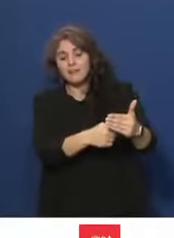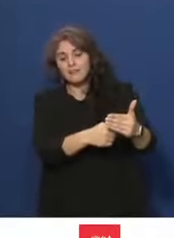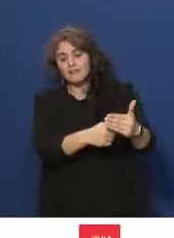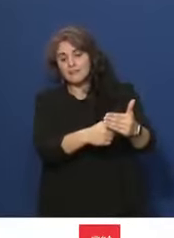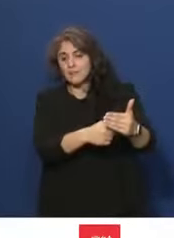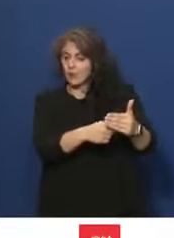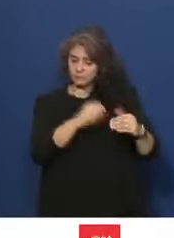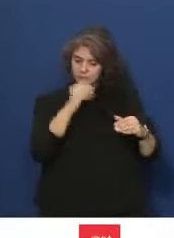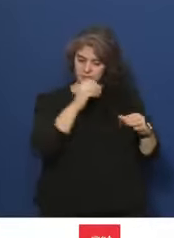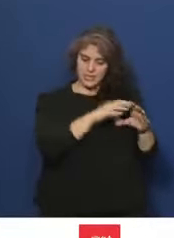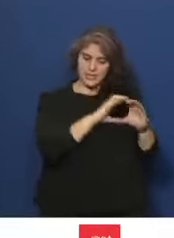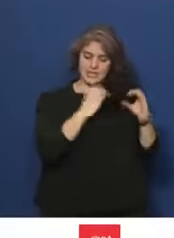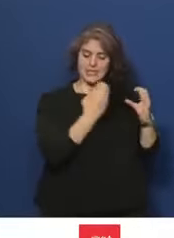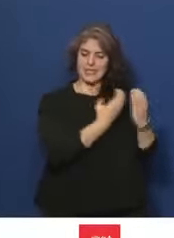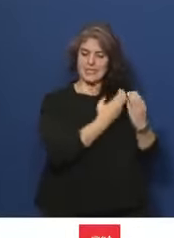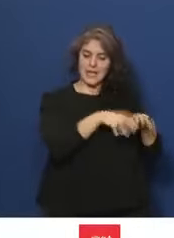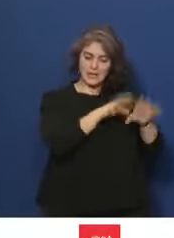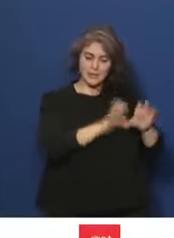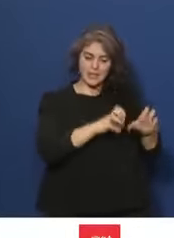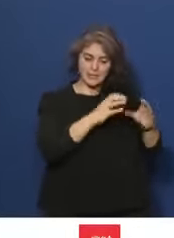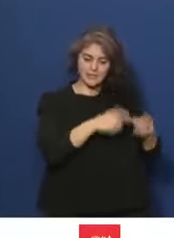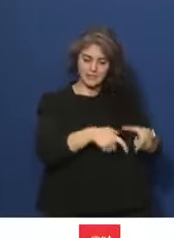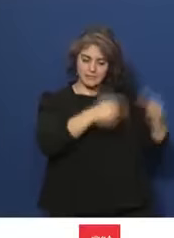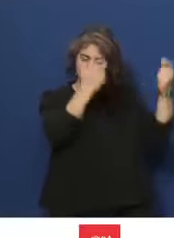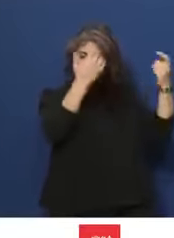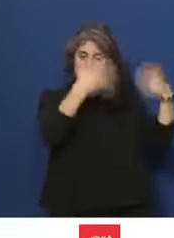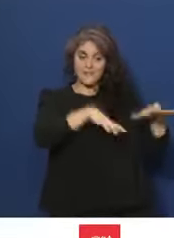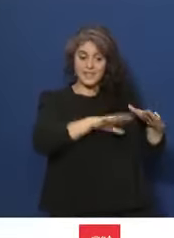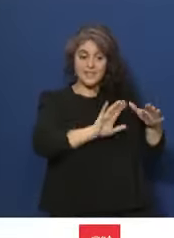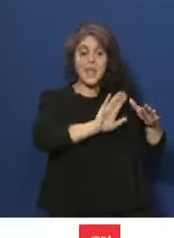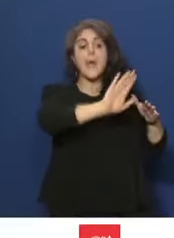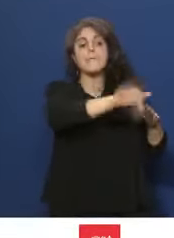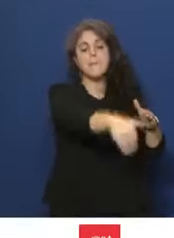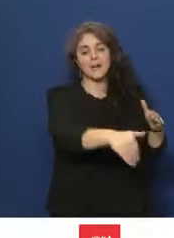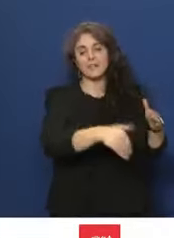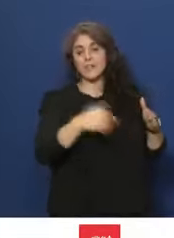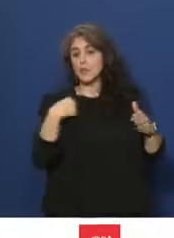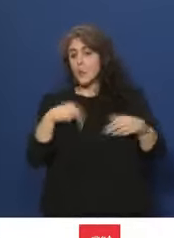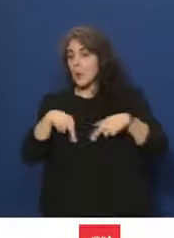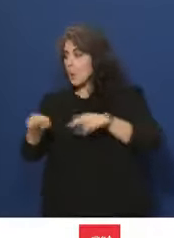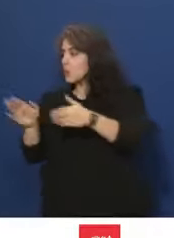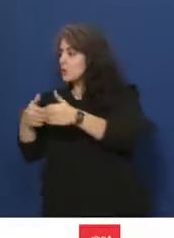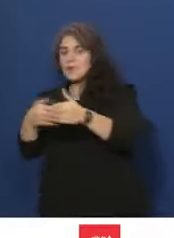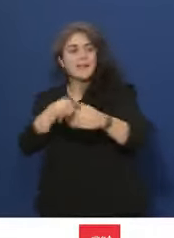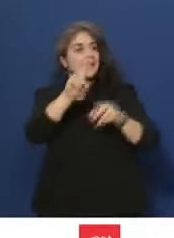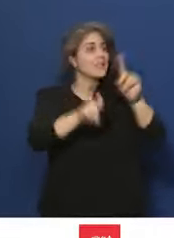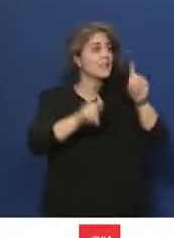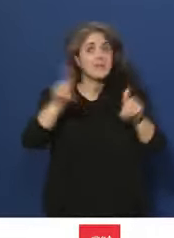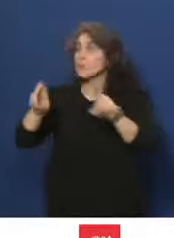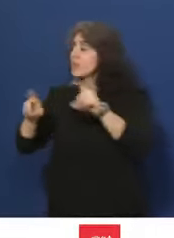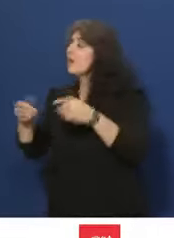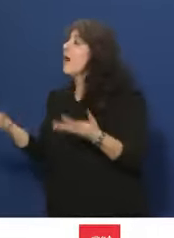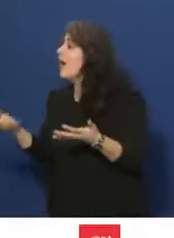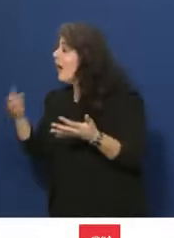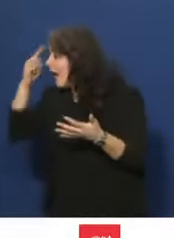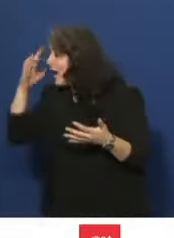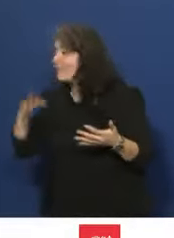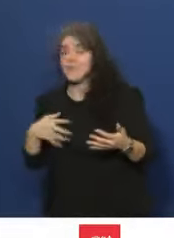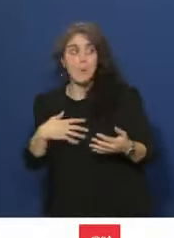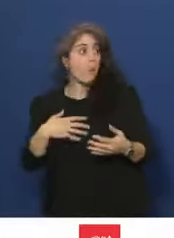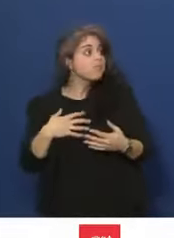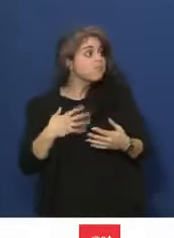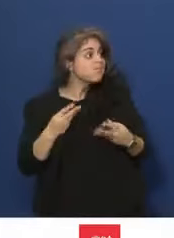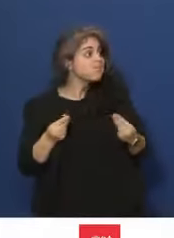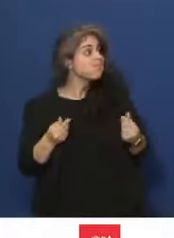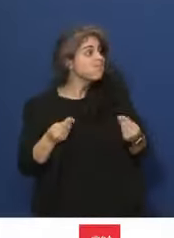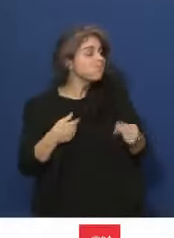et lorsqu'on interroge sur les mesures prévues dans les rues avoisinantes, la réponse se fait tout à fait vaporeuse. L'objectif est